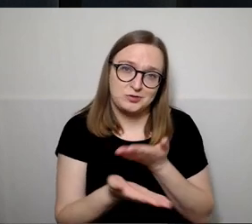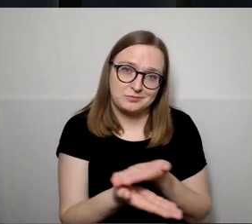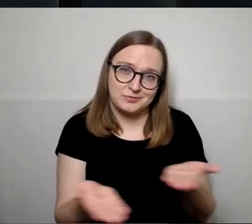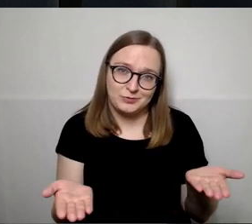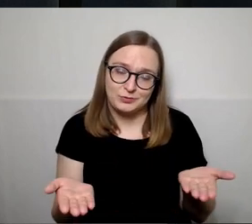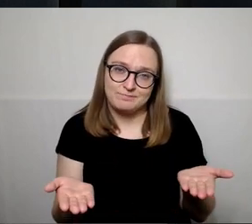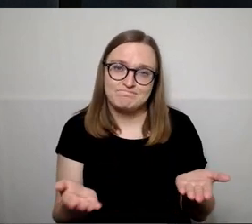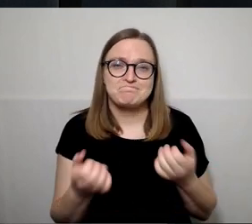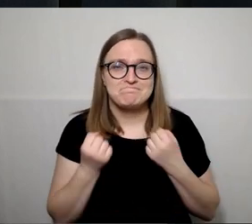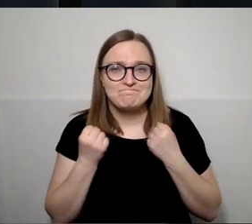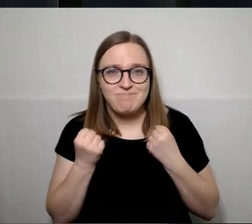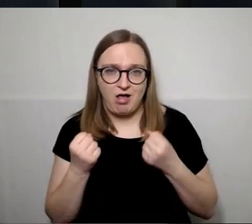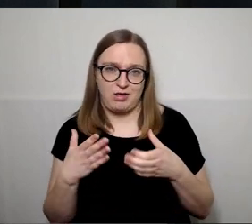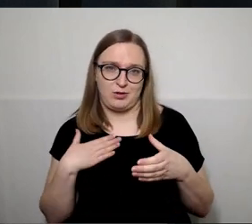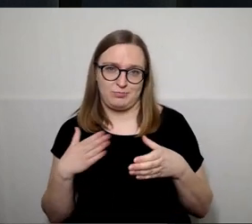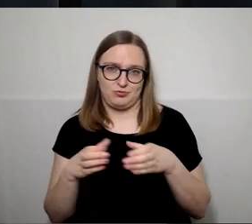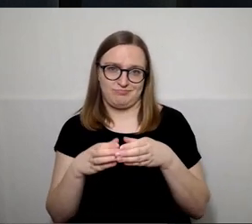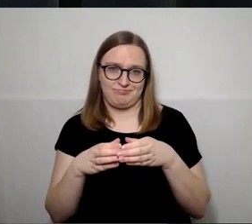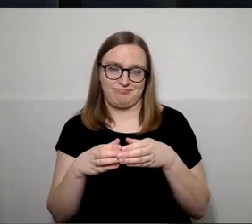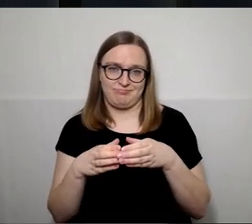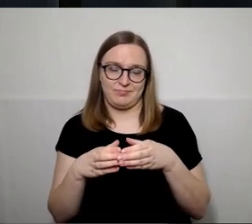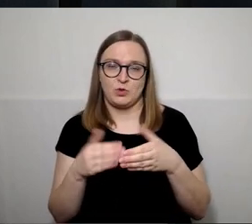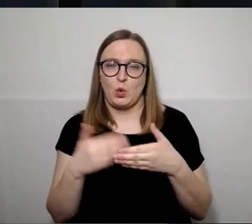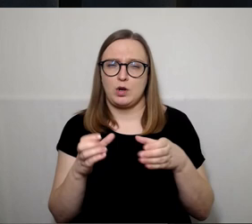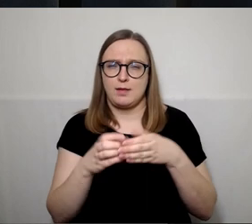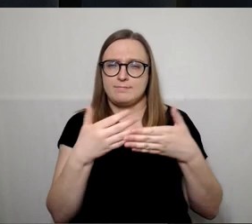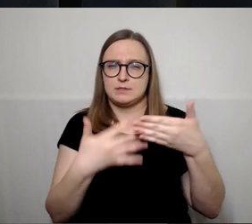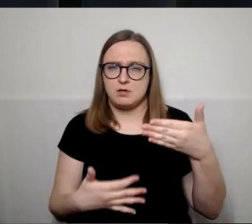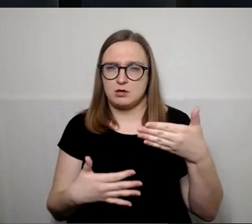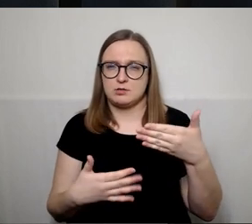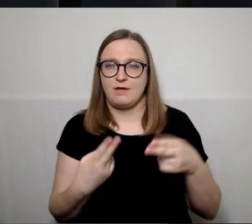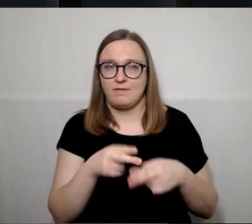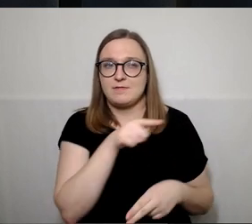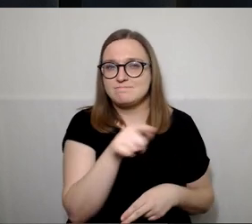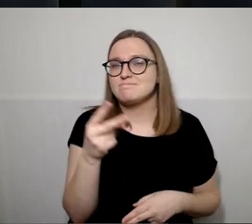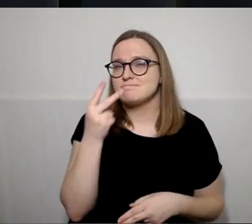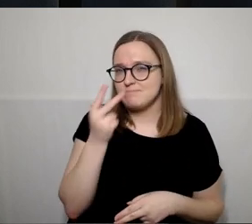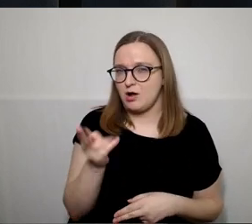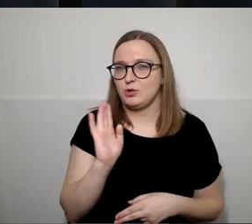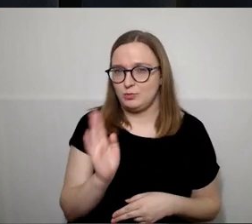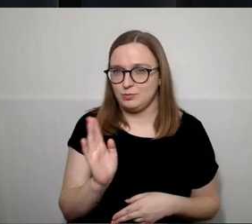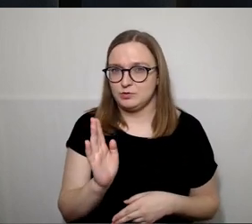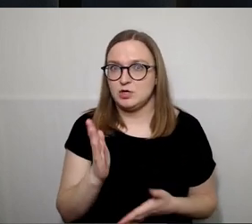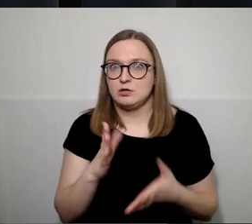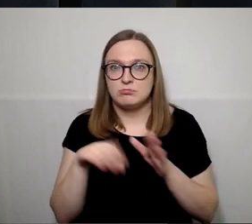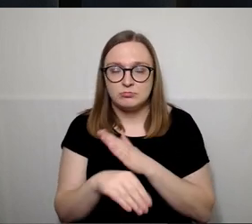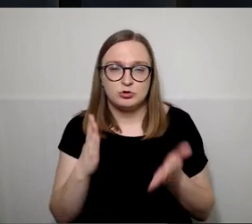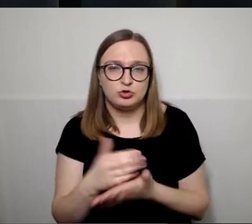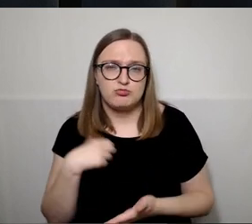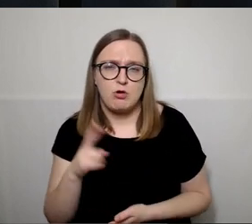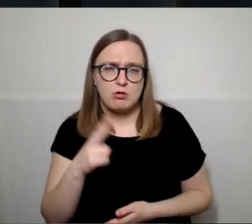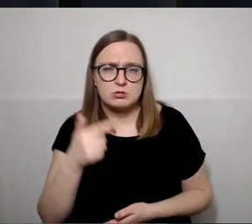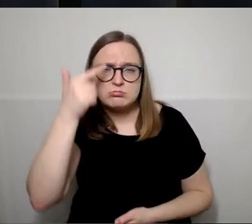palaikytumėt šį sąrašą, nes šitam sąraše, kaip ir jūs atkreipsėt, yra žmonių, kurie geba